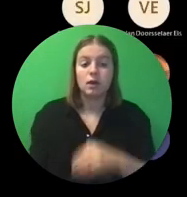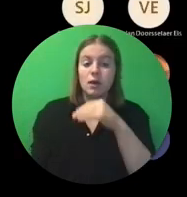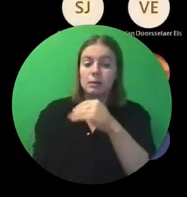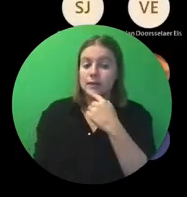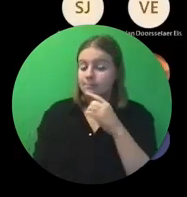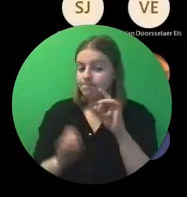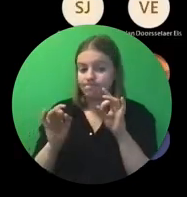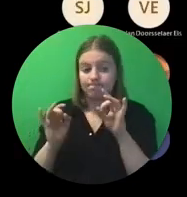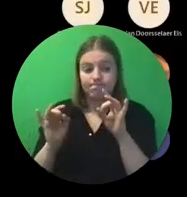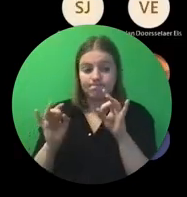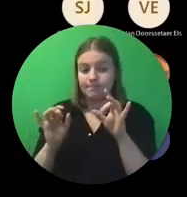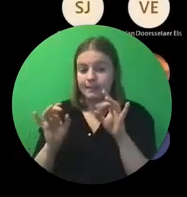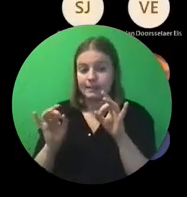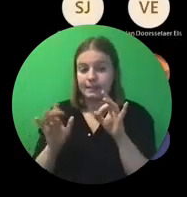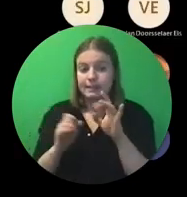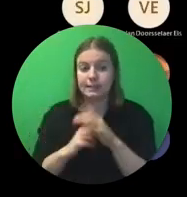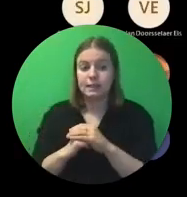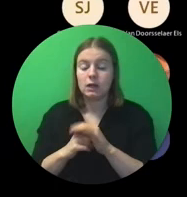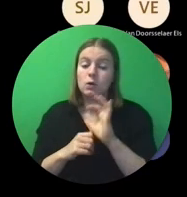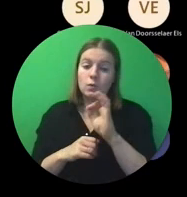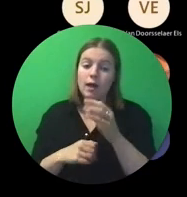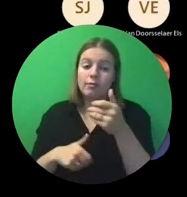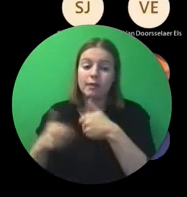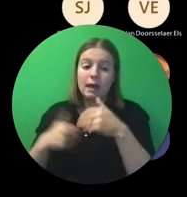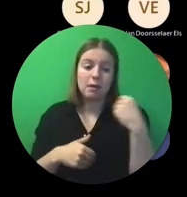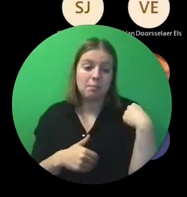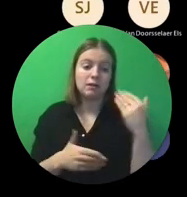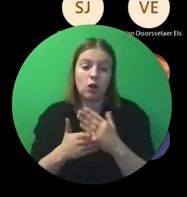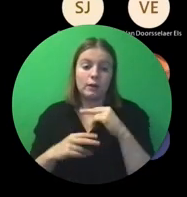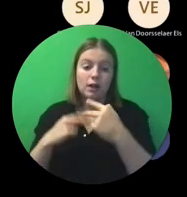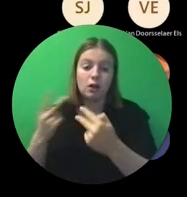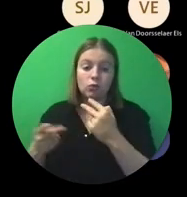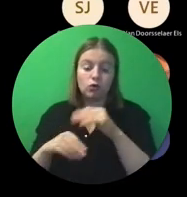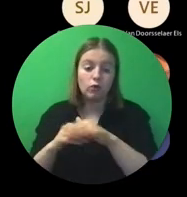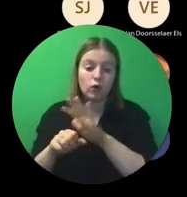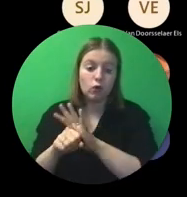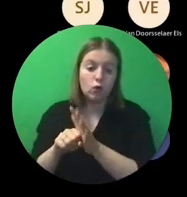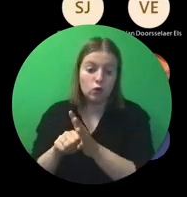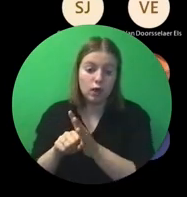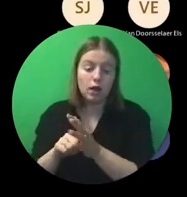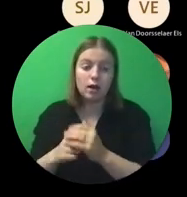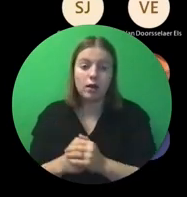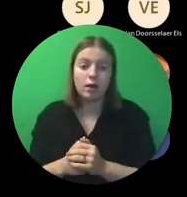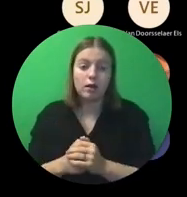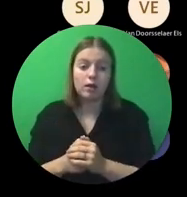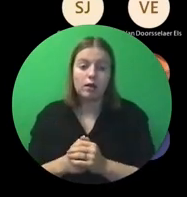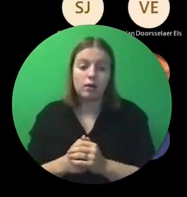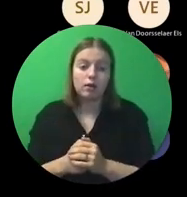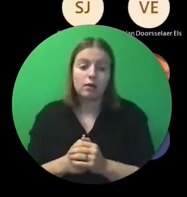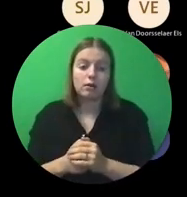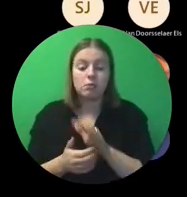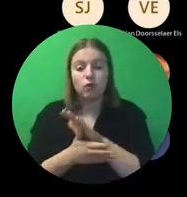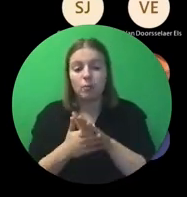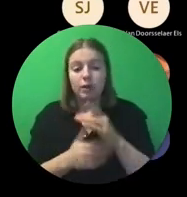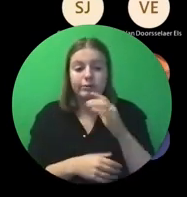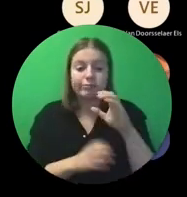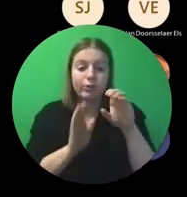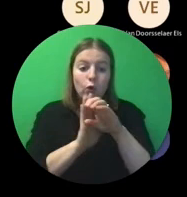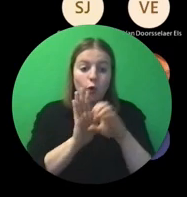Nee, de vraag die je daarnet hebt behandeld over corona, maar je hebt die encore de route